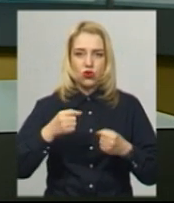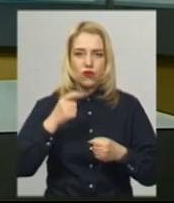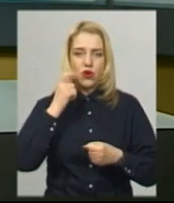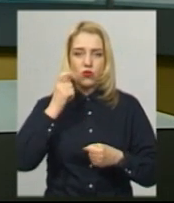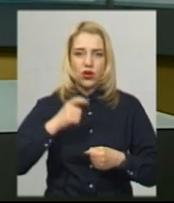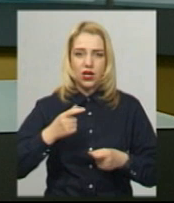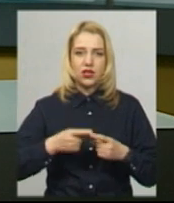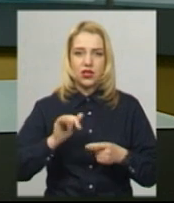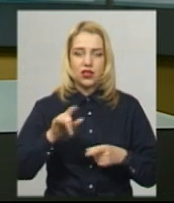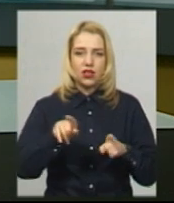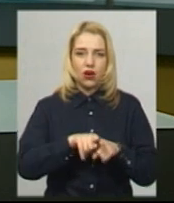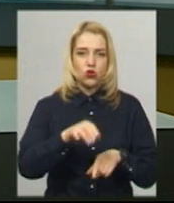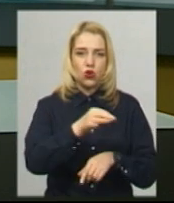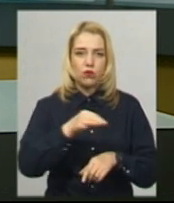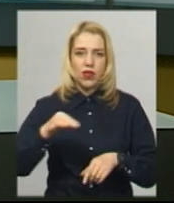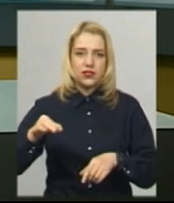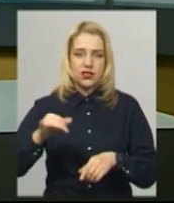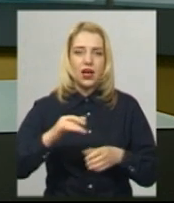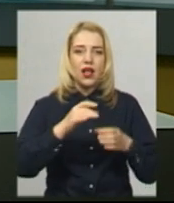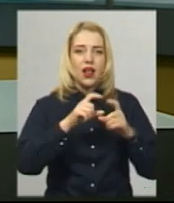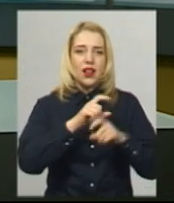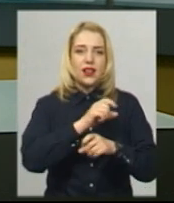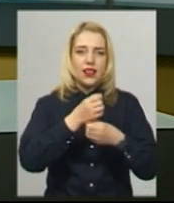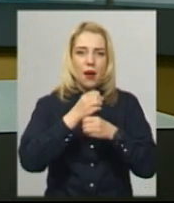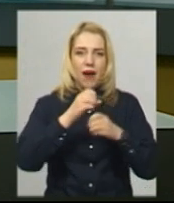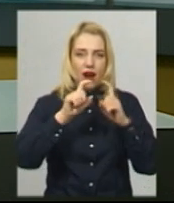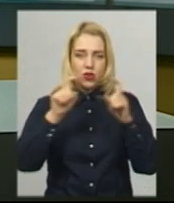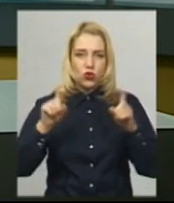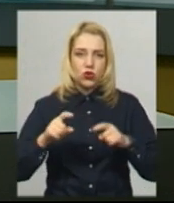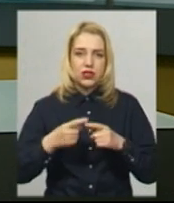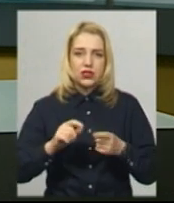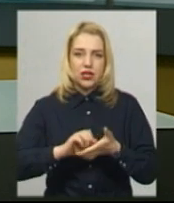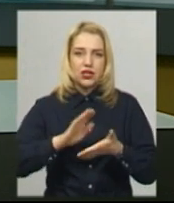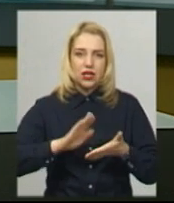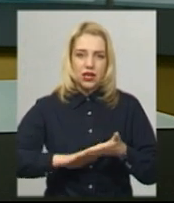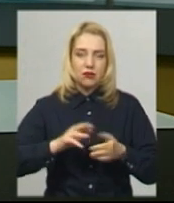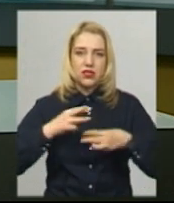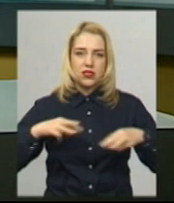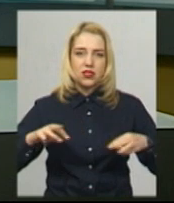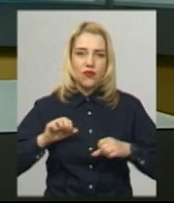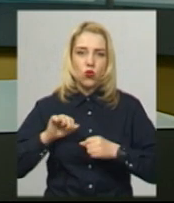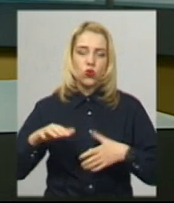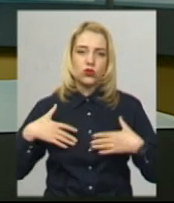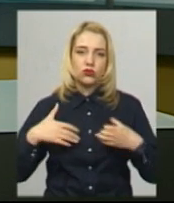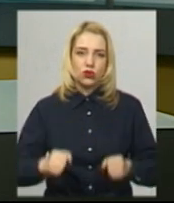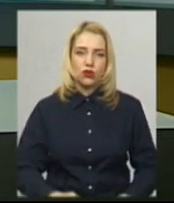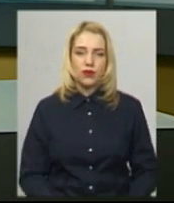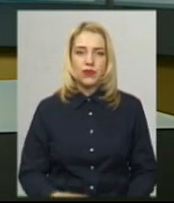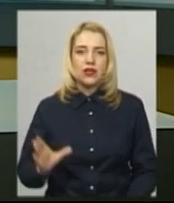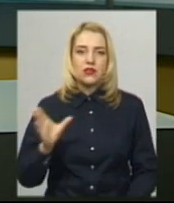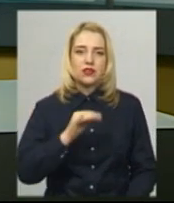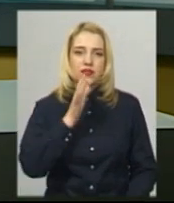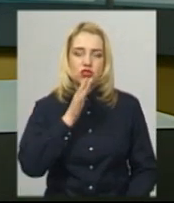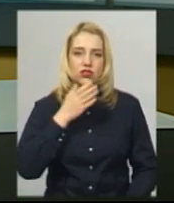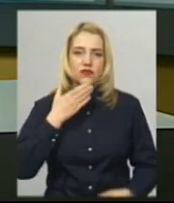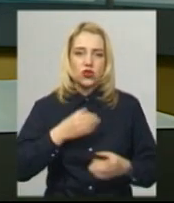а також обласними лабораторіями. Нагадаємо, це дані Міністерства охорони здоров'я. За увесь час своєї